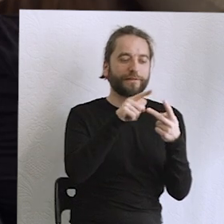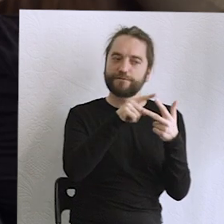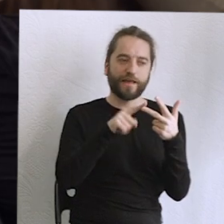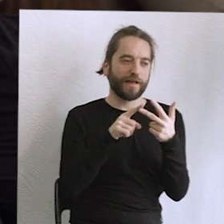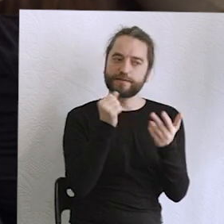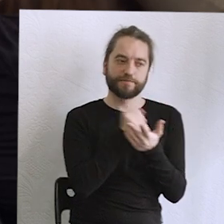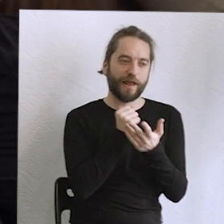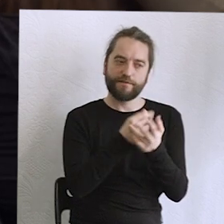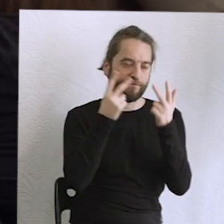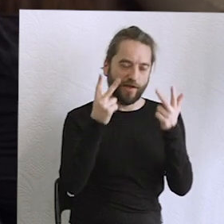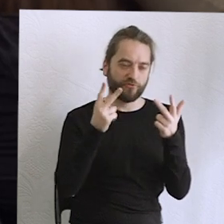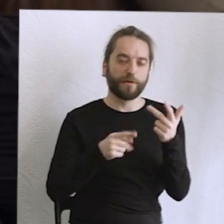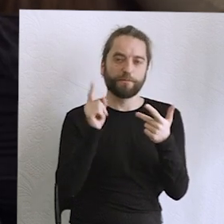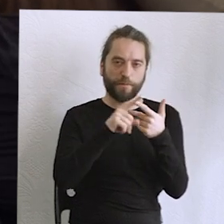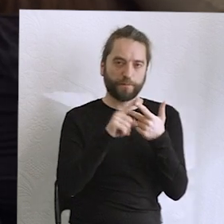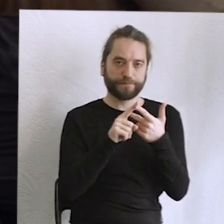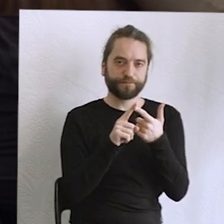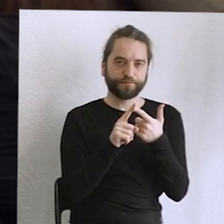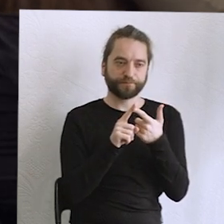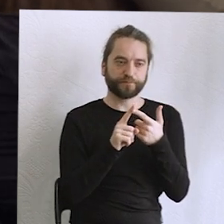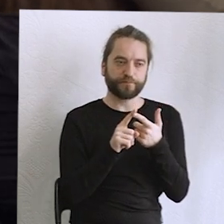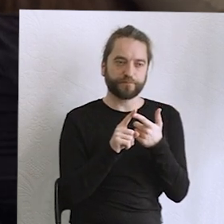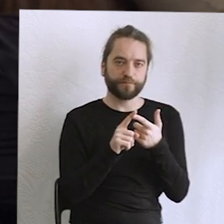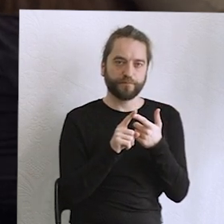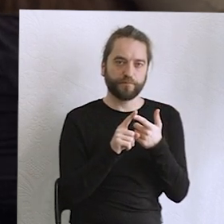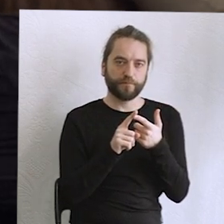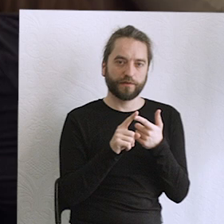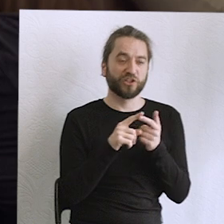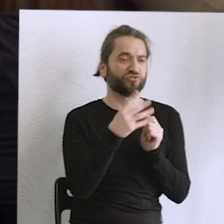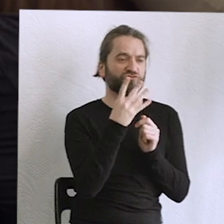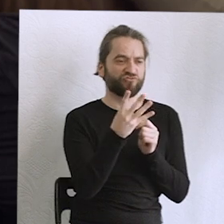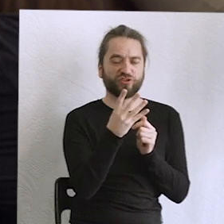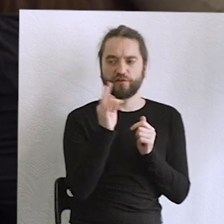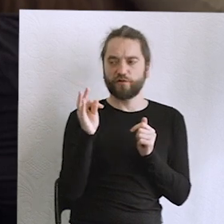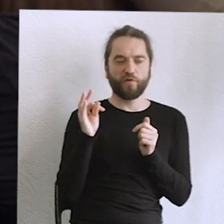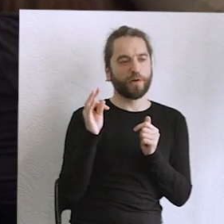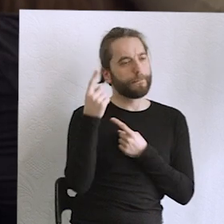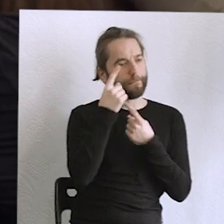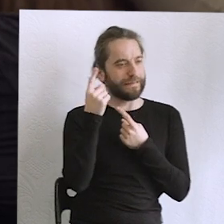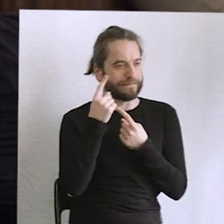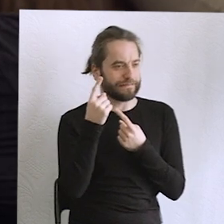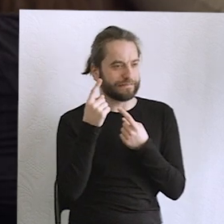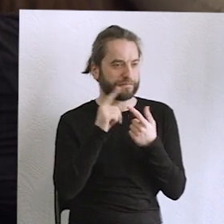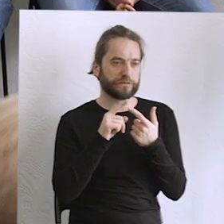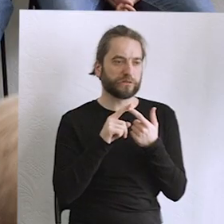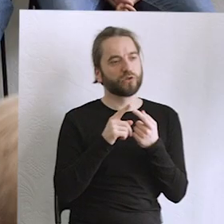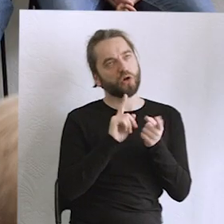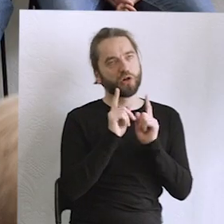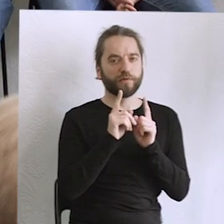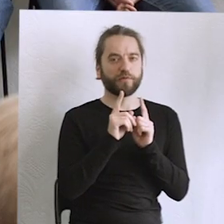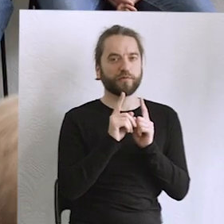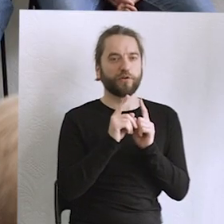są tutaj dla mnie najważniejsze. Po pierwsze, wydaje mi się, że w tych czterech narracjach totalnie to było, jakbyśmy rozmawiali o